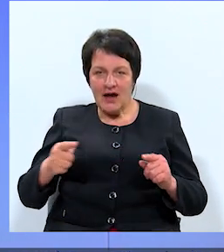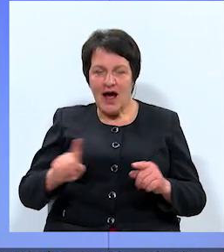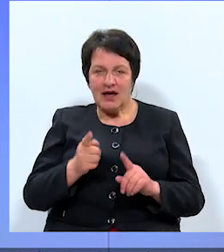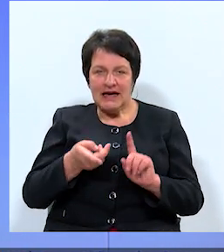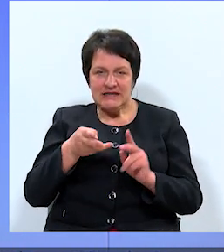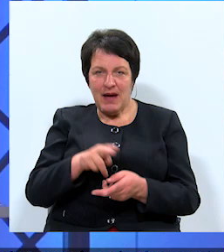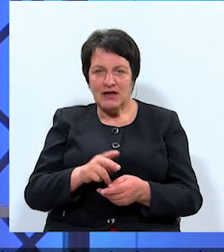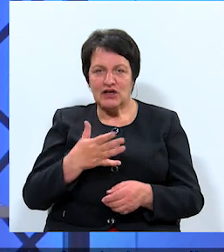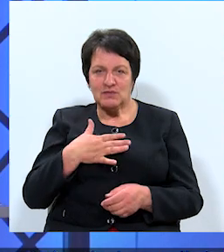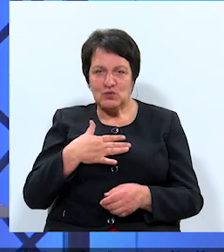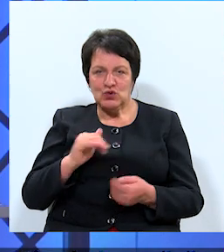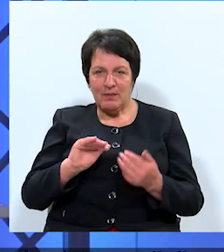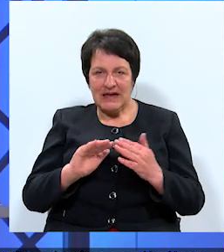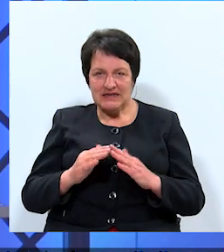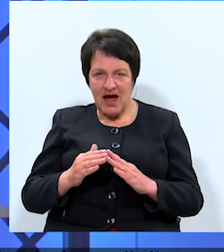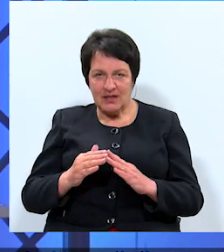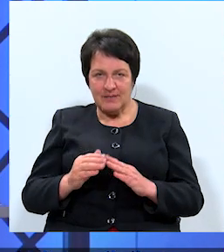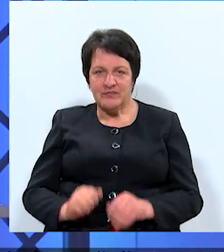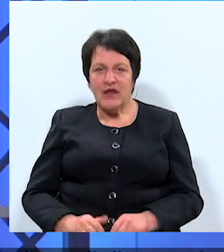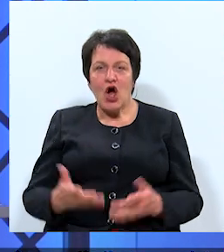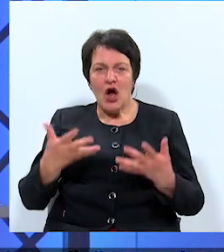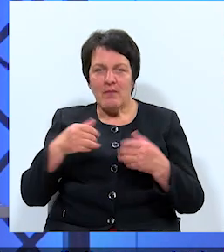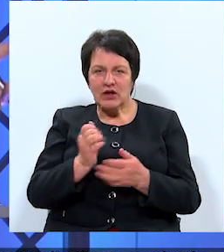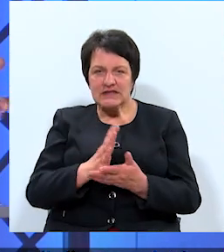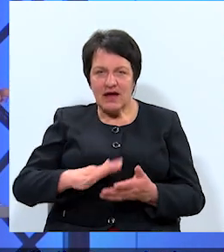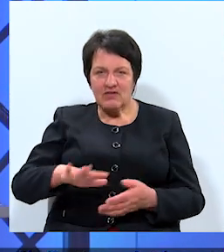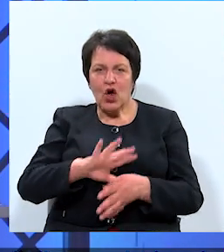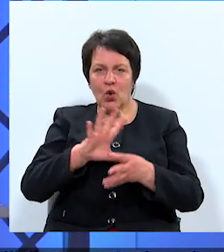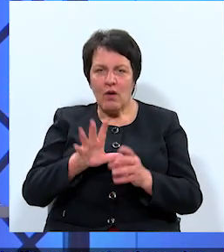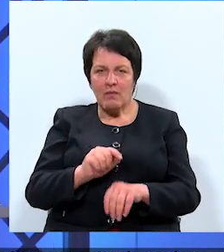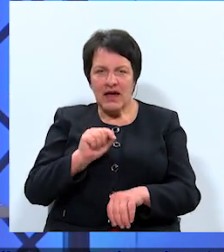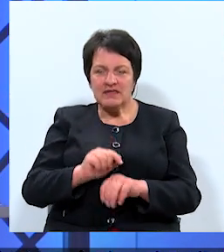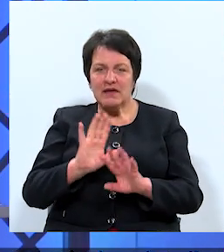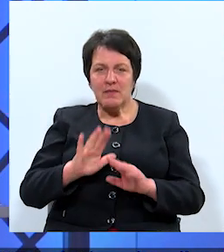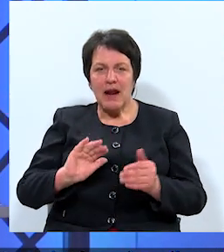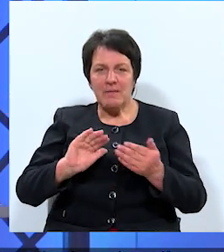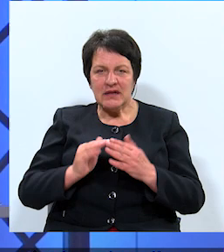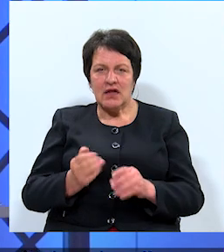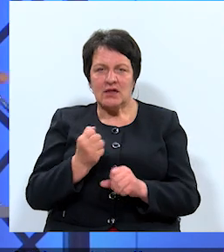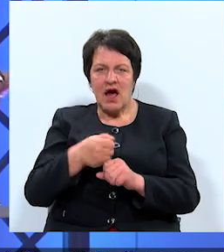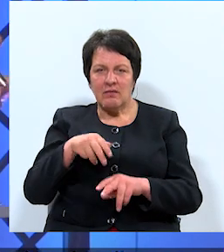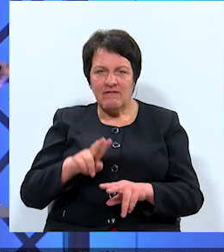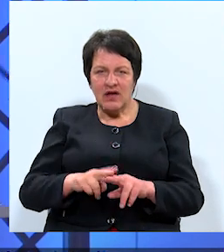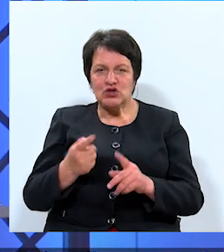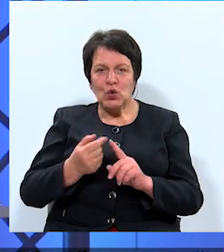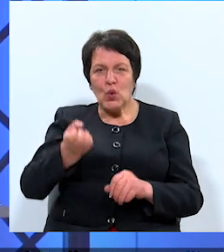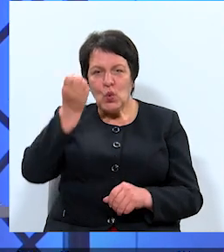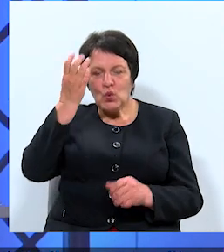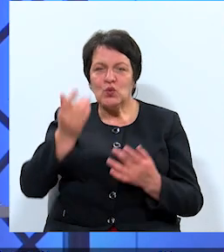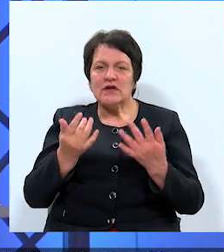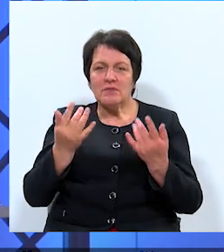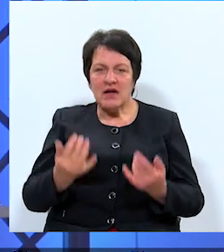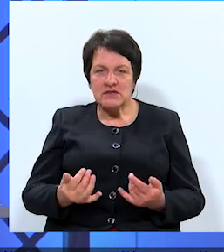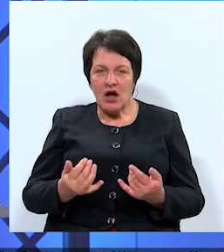mūsu pilsētā. Politiskā vīdē kopumā iespējas par pilsētu, darba vietas un kultūras